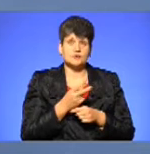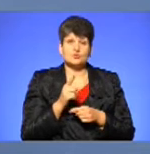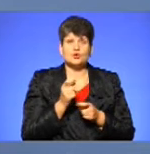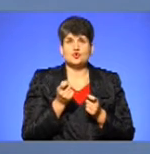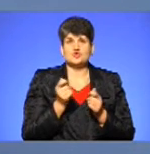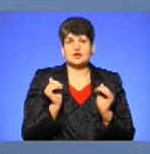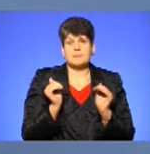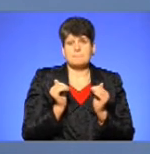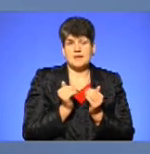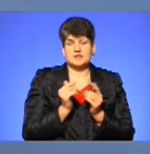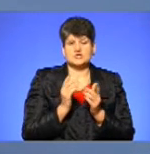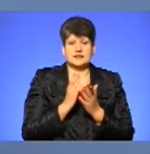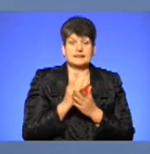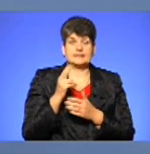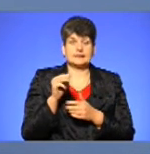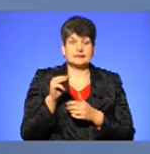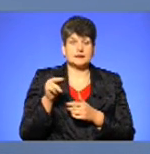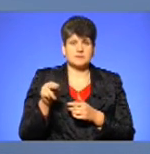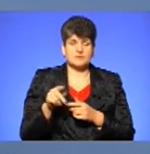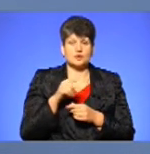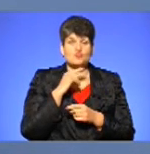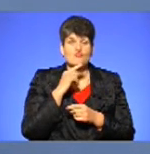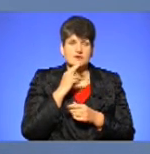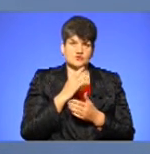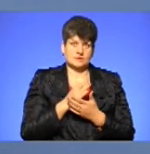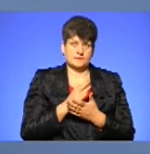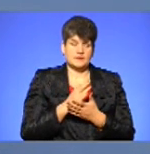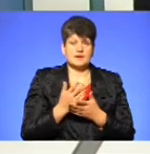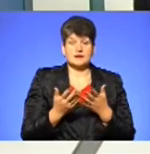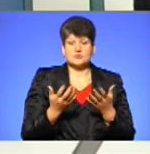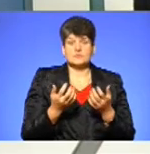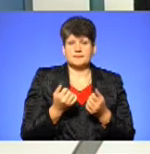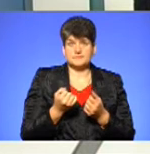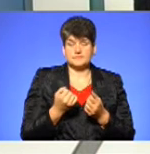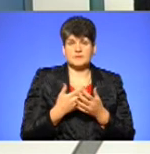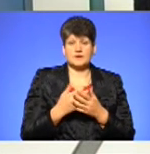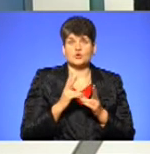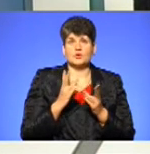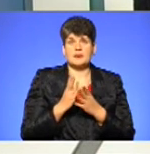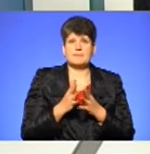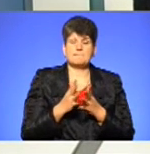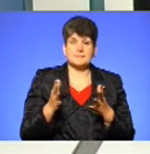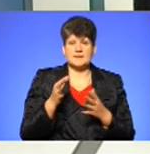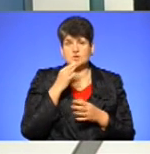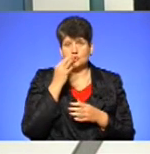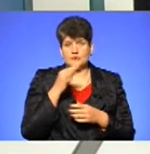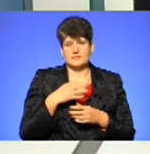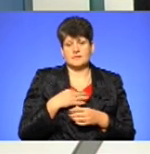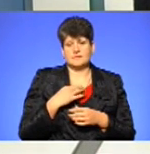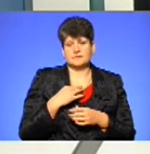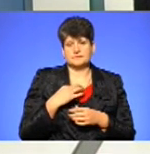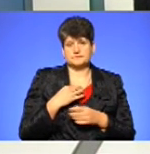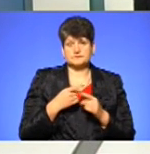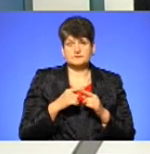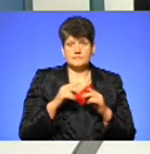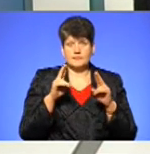менше її ДТП, оскільки вони більш уважніші стають. Якщо брати, хто має більше досвіду, то вони легковажать цими правилами, вони